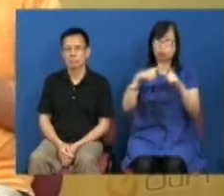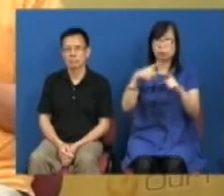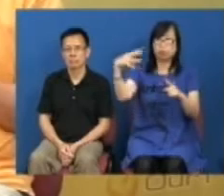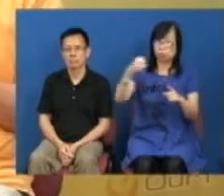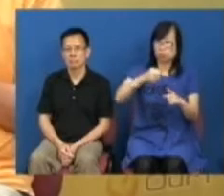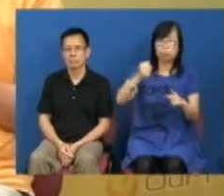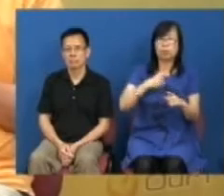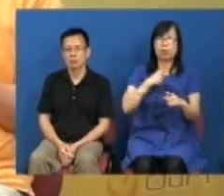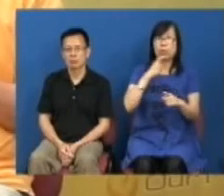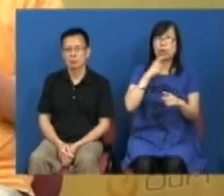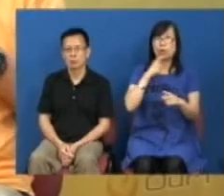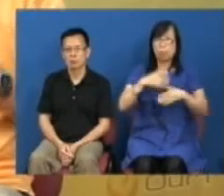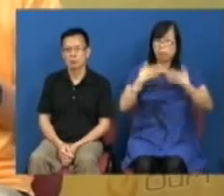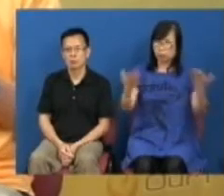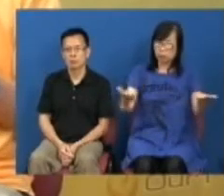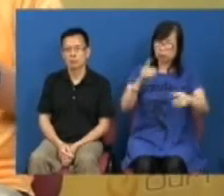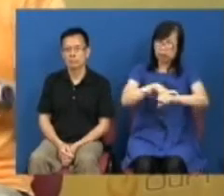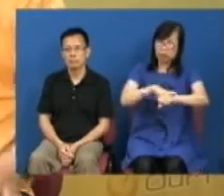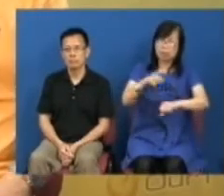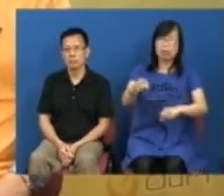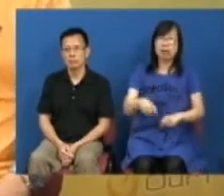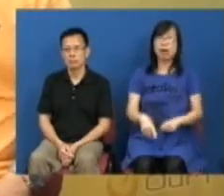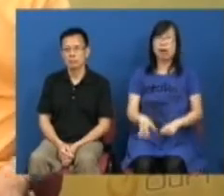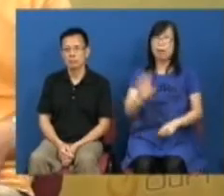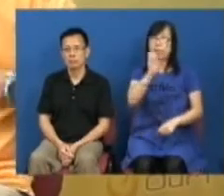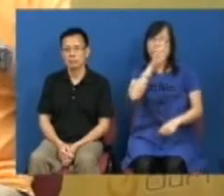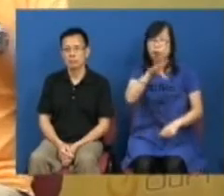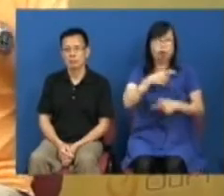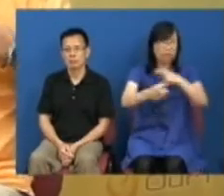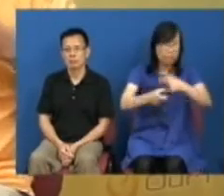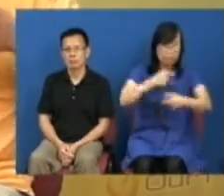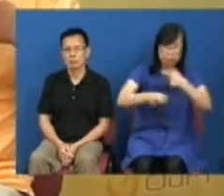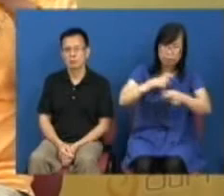应该有表达自由不要用一些经济发展